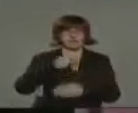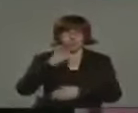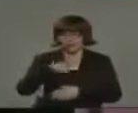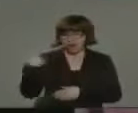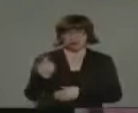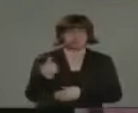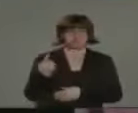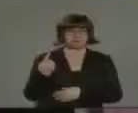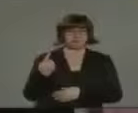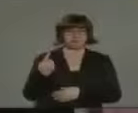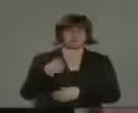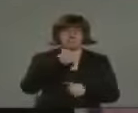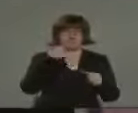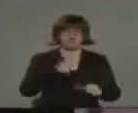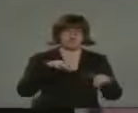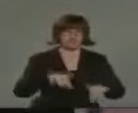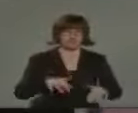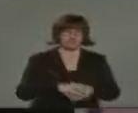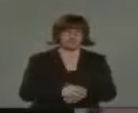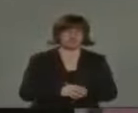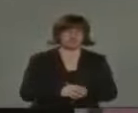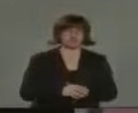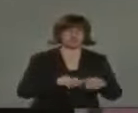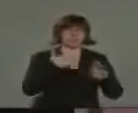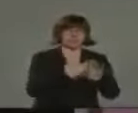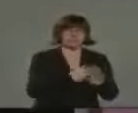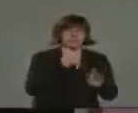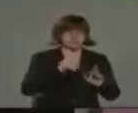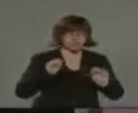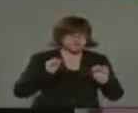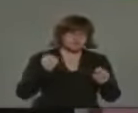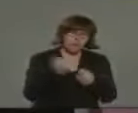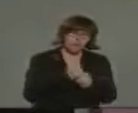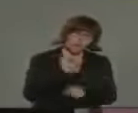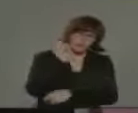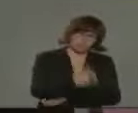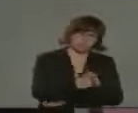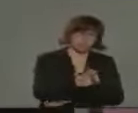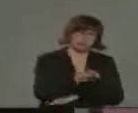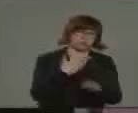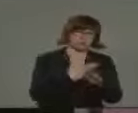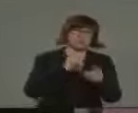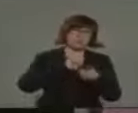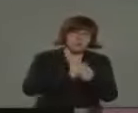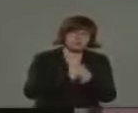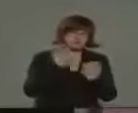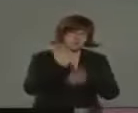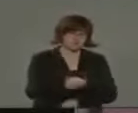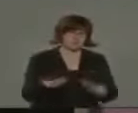alle eine Verpflichtung. Und lasst uns deshalb dafür arbeiten und dafür kämpfen,